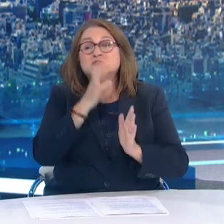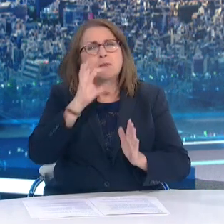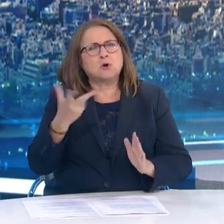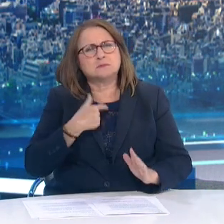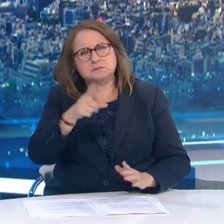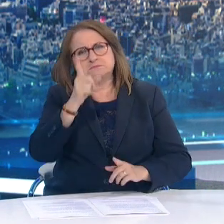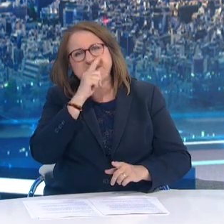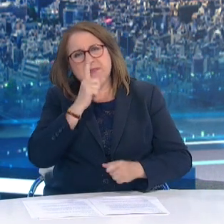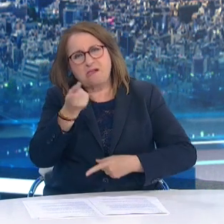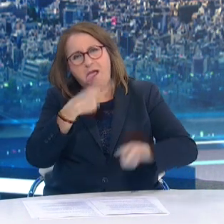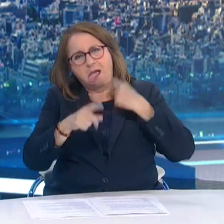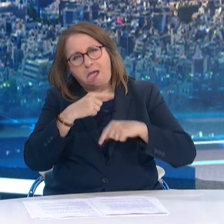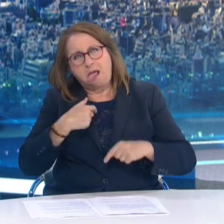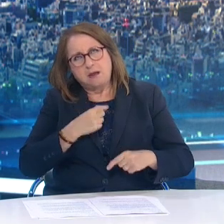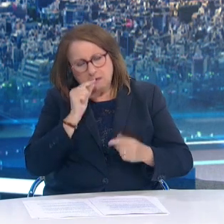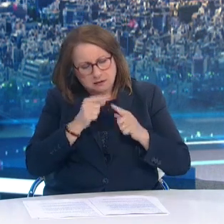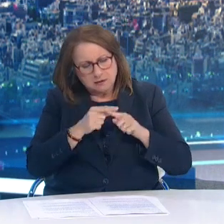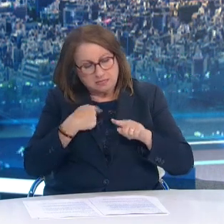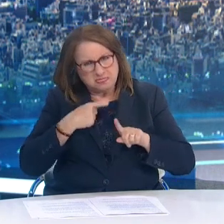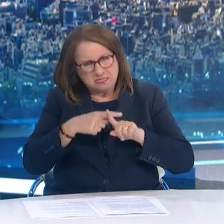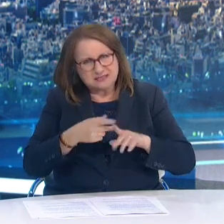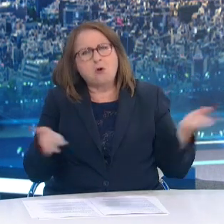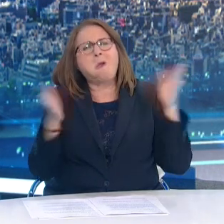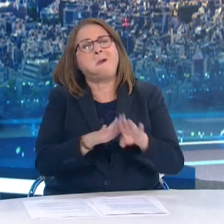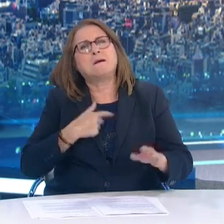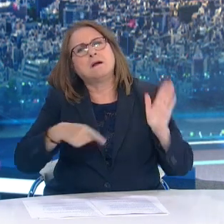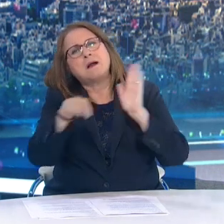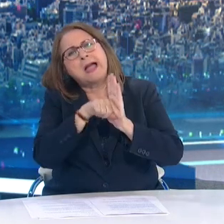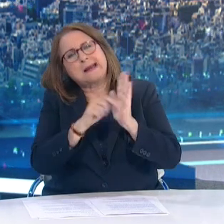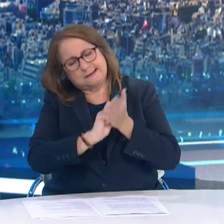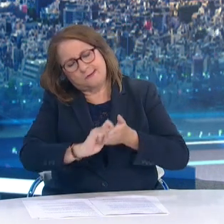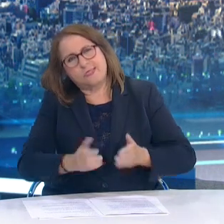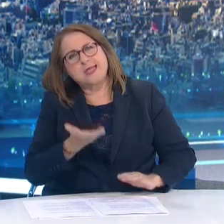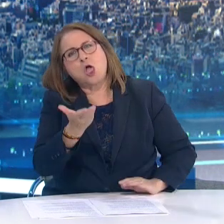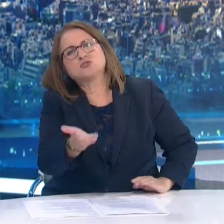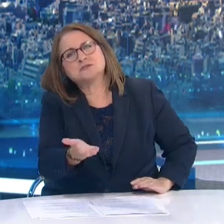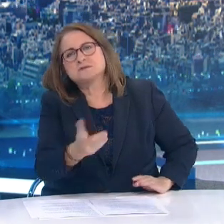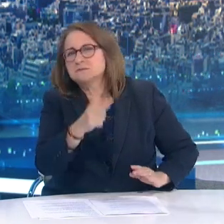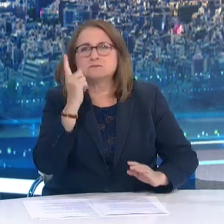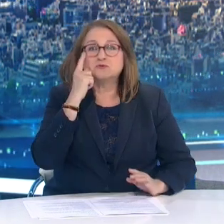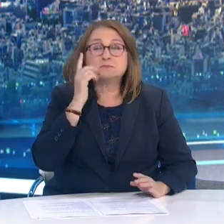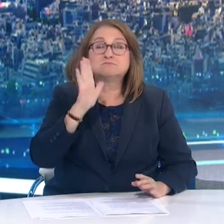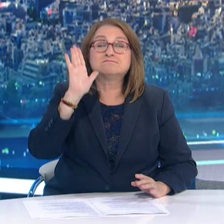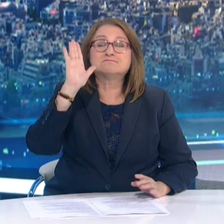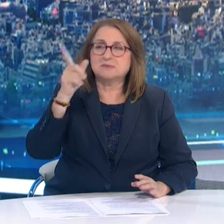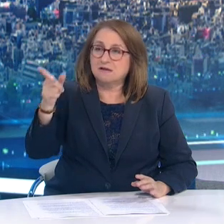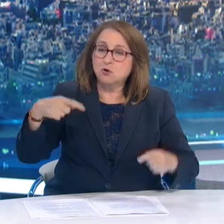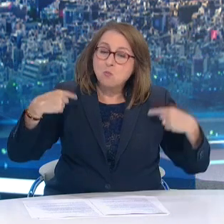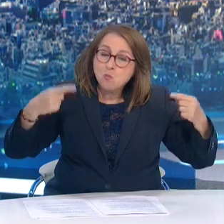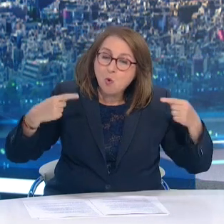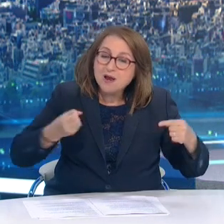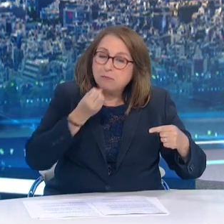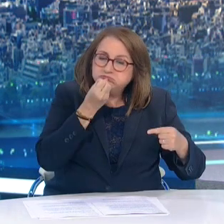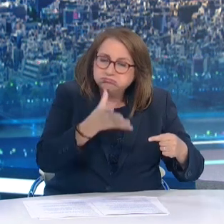μη ουσιώδη δραστηριότητα Άρα ο κίνδυνος ψευδούς δήλωσης είναι πιο αυξημένος Ο έλεγχος θα γίνεται μέσω της ψηφιακής εφαρμογής